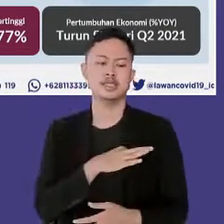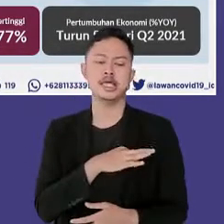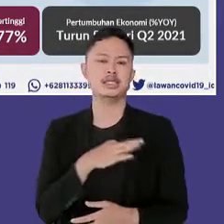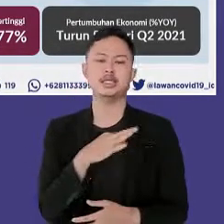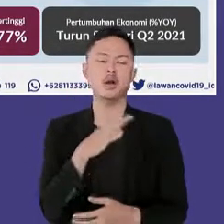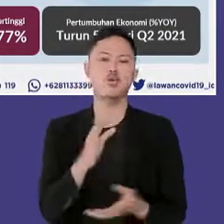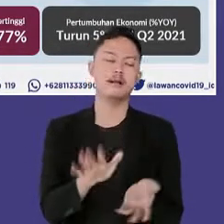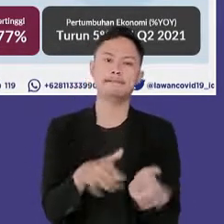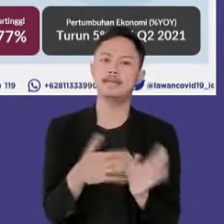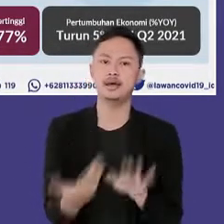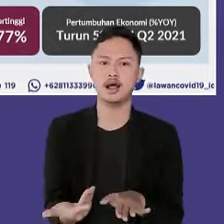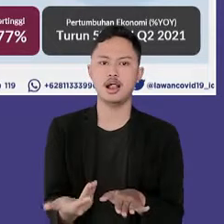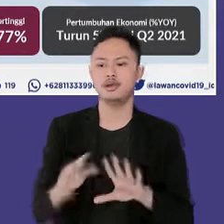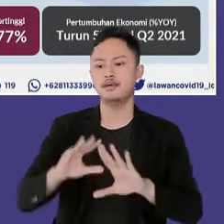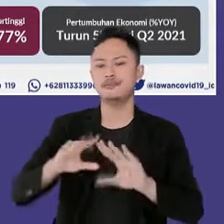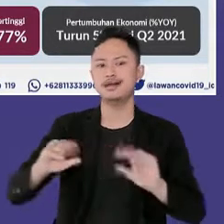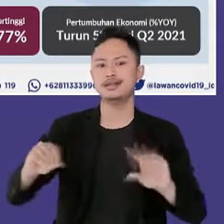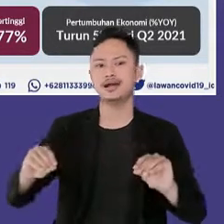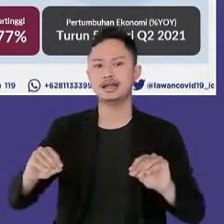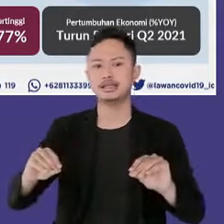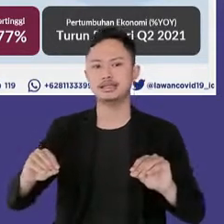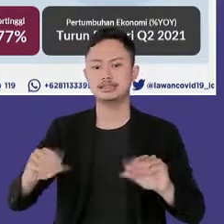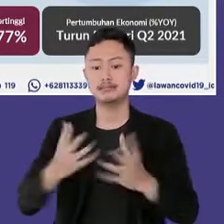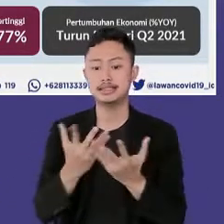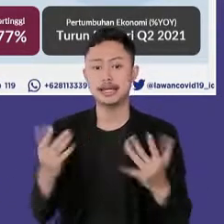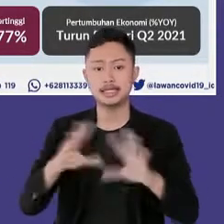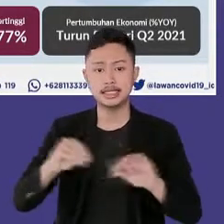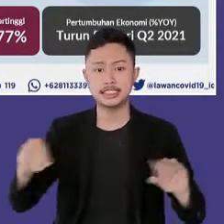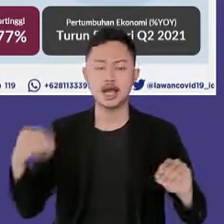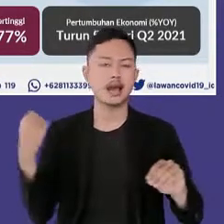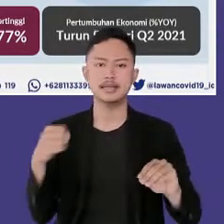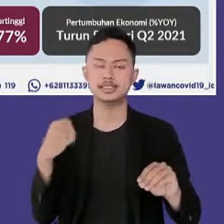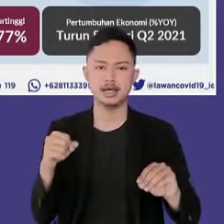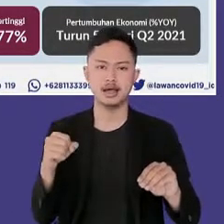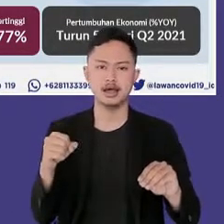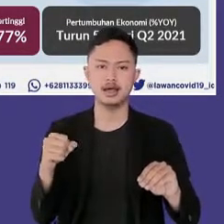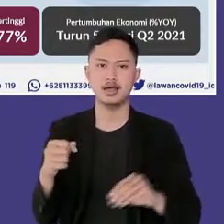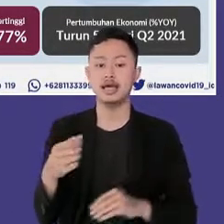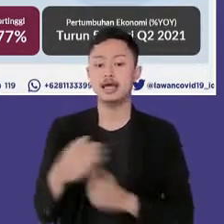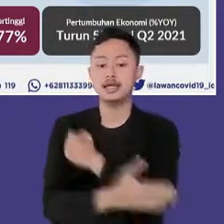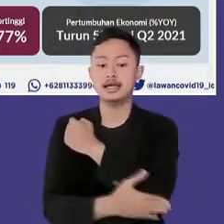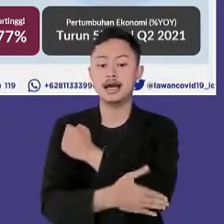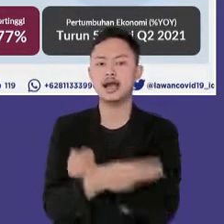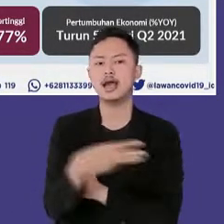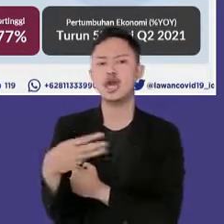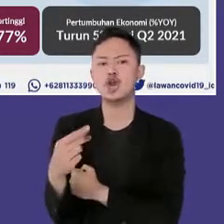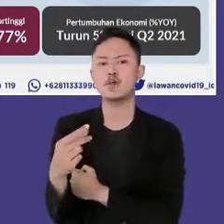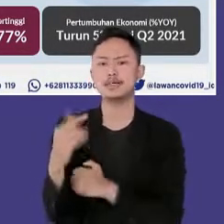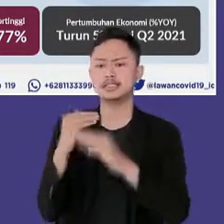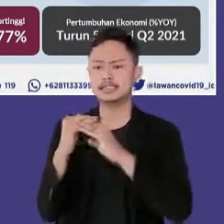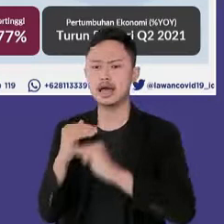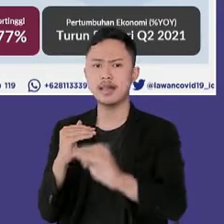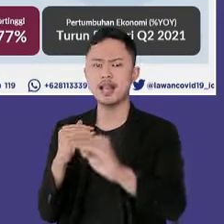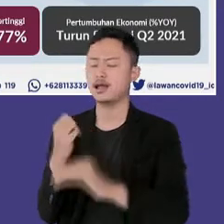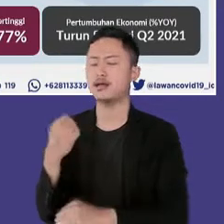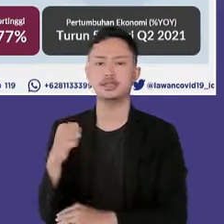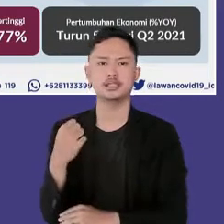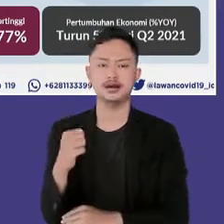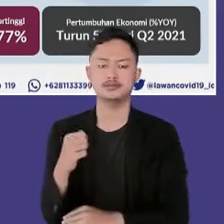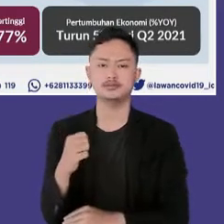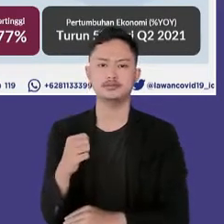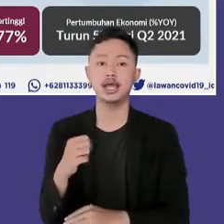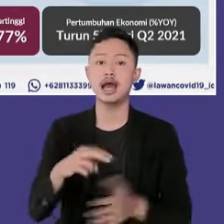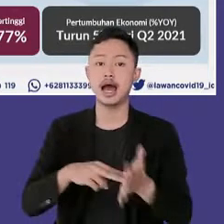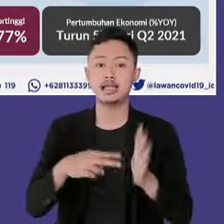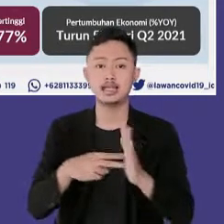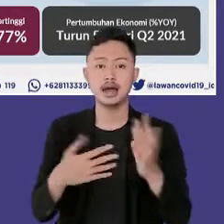produktivitas masyarakat dan tidak dapat dipungkiri kestabilan ekonomi negara selama lonjakan kasus